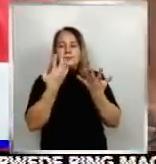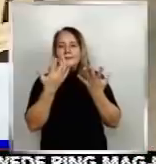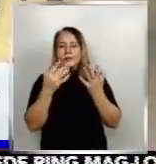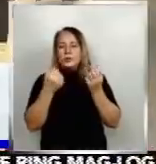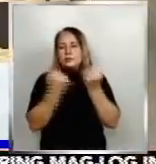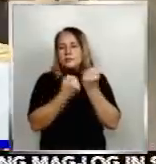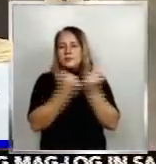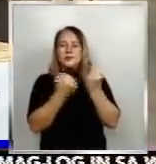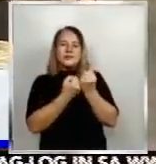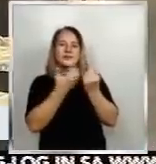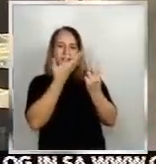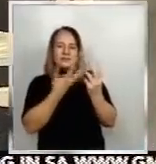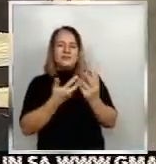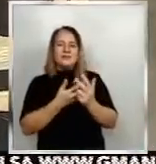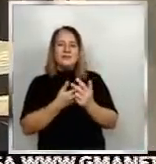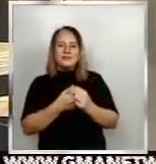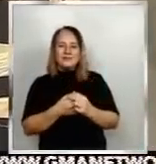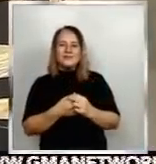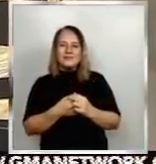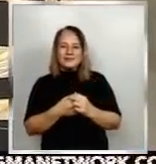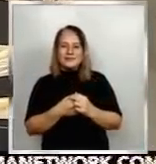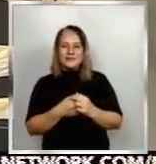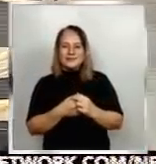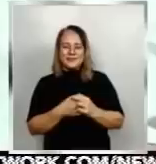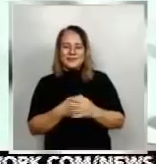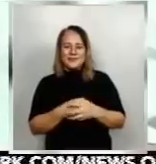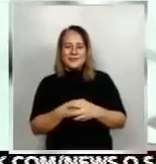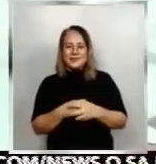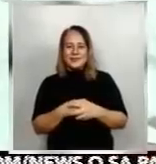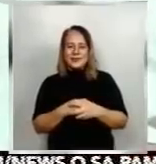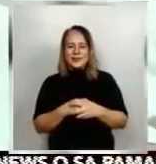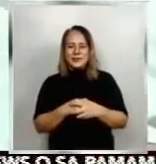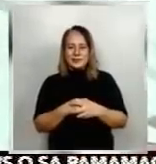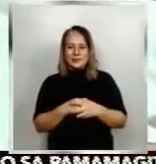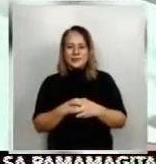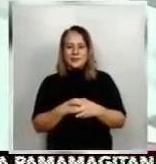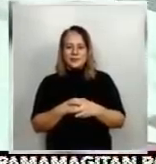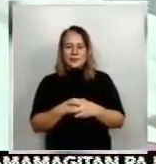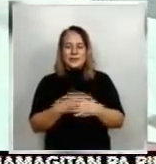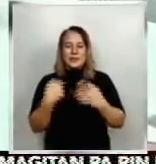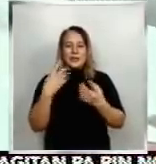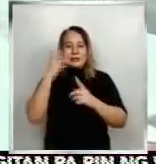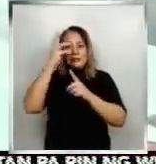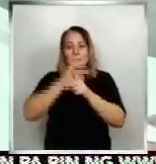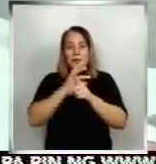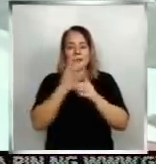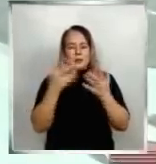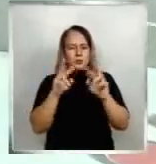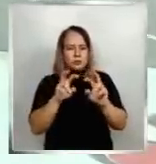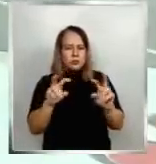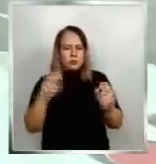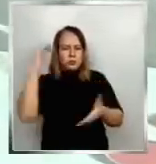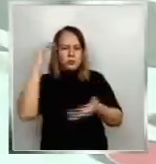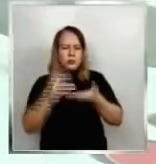nila. June Van Arasyon, Nakatutok, 24 Oras. Mula 6 na buwan, pinag-aaralang paiksin pa sa 3